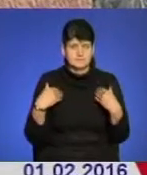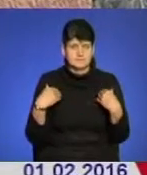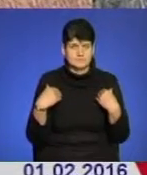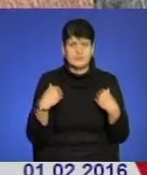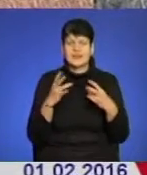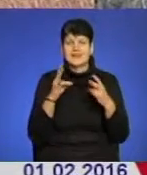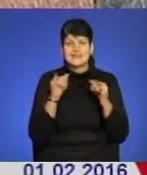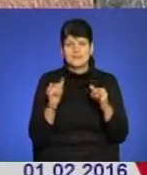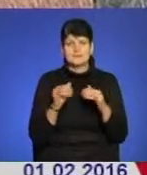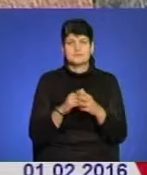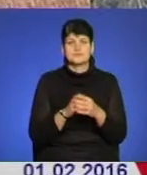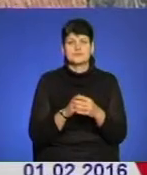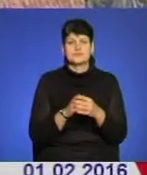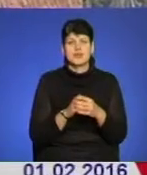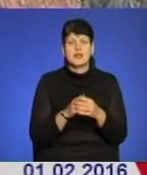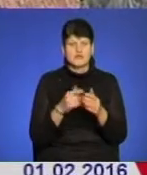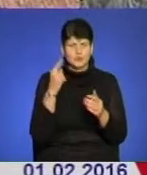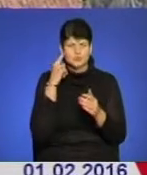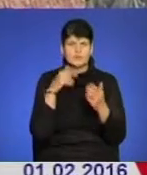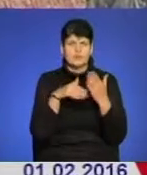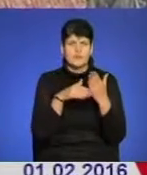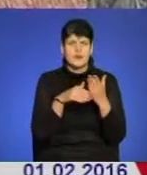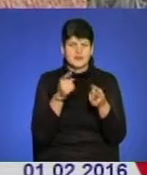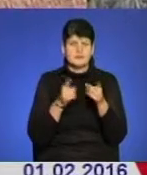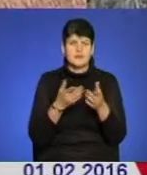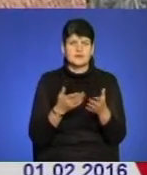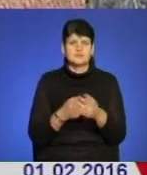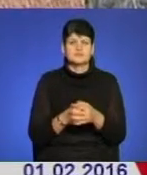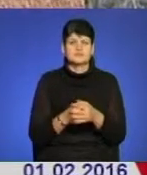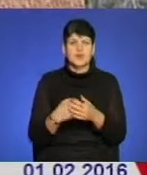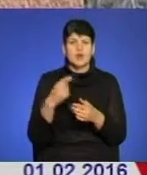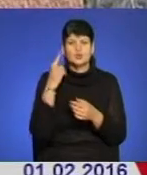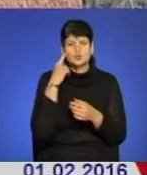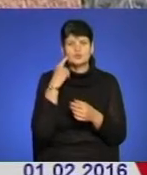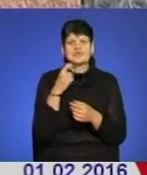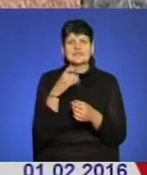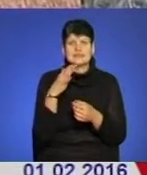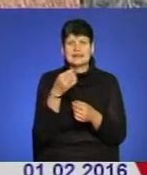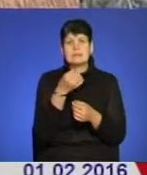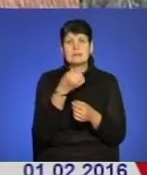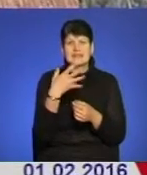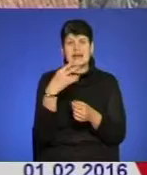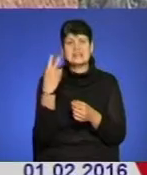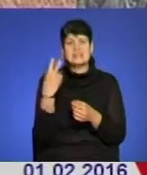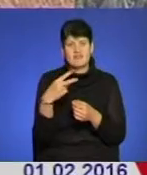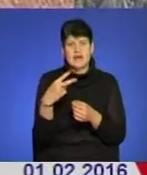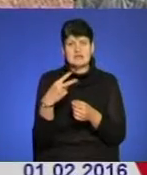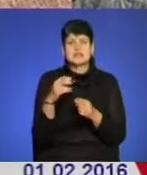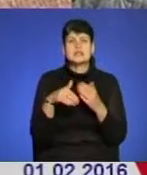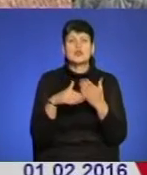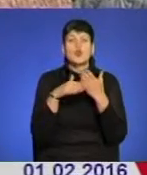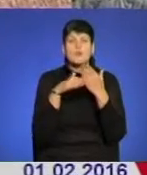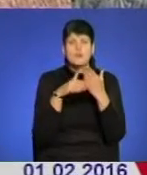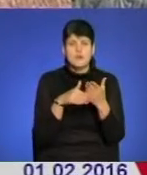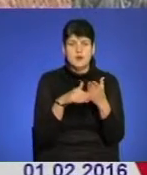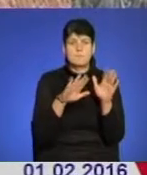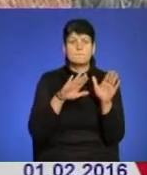Ні, наразі ні. Як думаєте, чи вона допомагає насправді? Думаю, хвилин 15-20 допомагає, тому